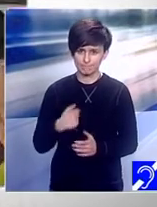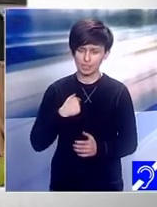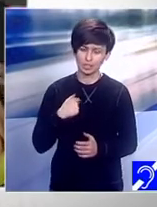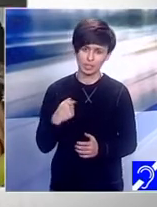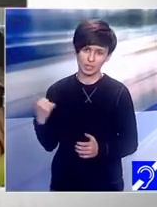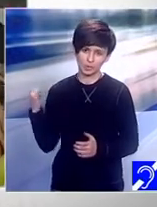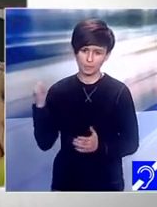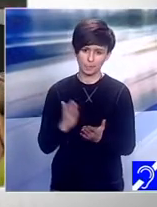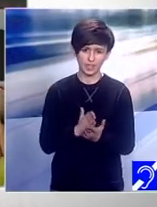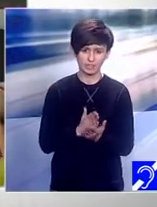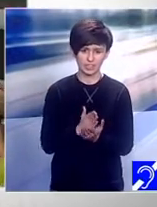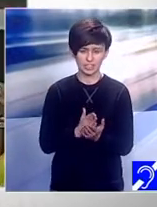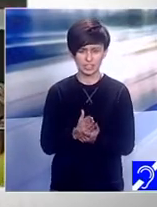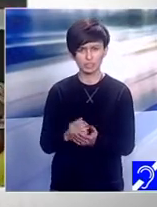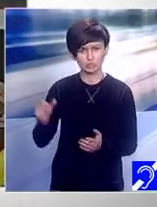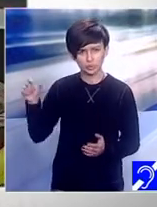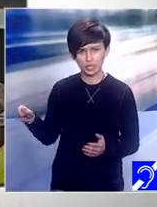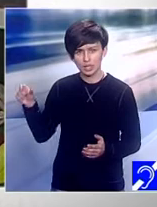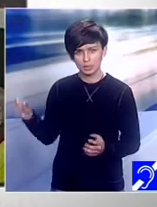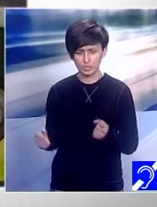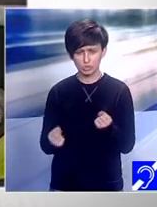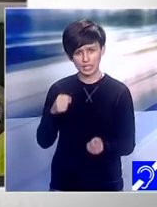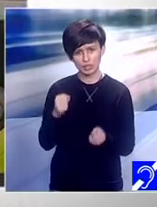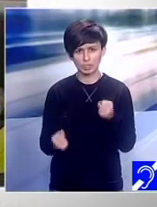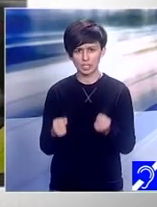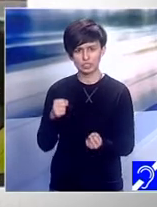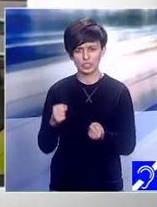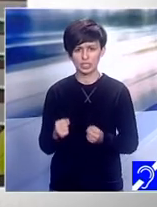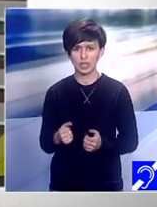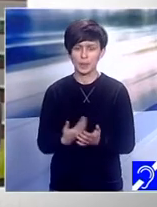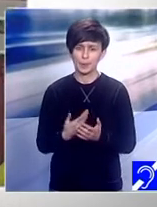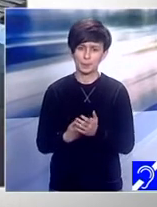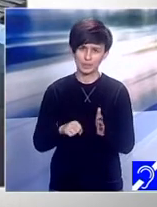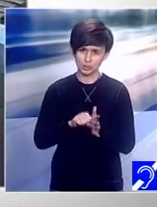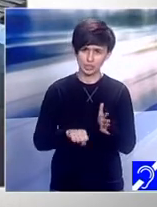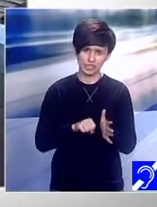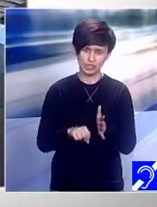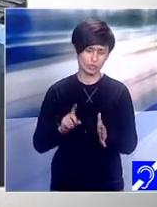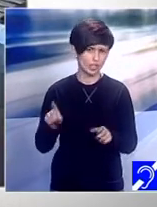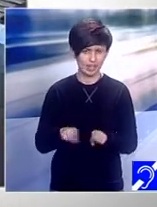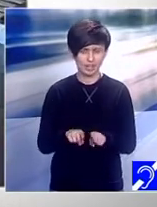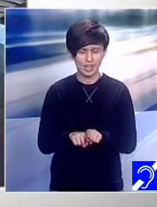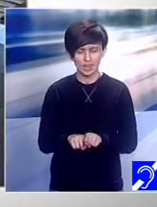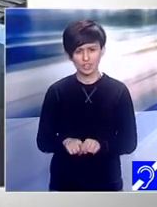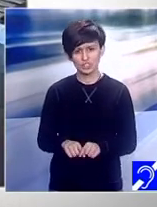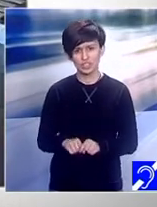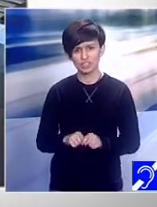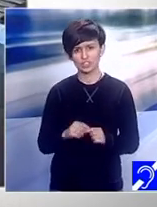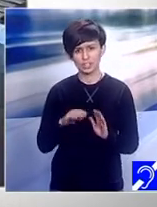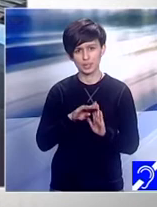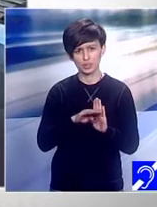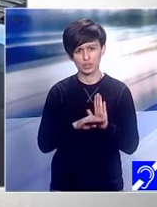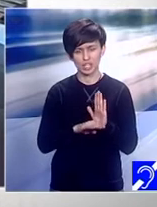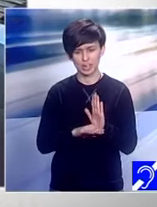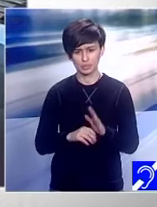Fiindcă trenul nu are un program la care avem noi program la Cluj. Știți? Și cu trenul mergem, dar